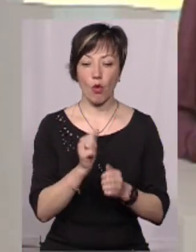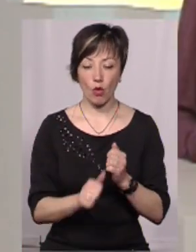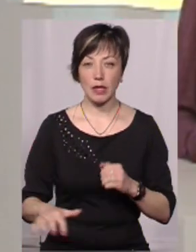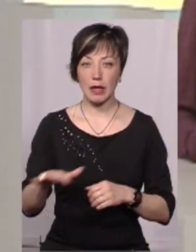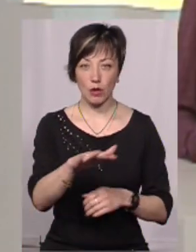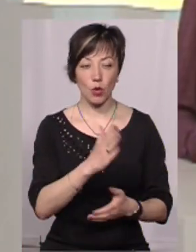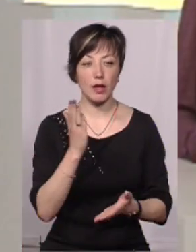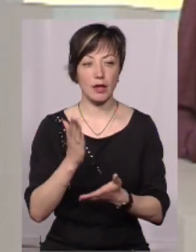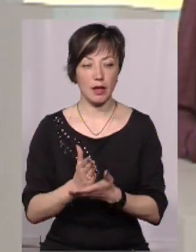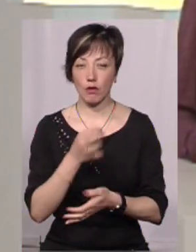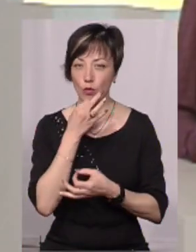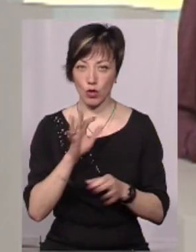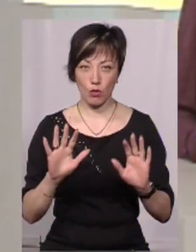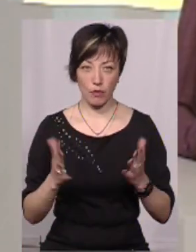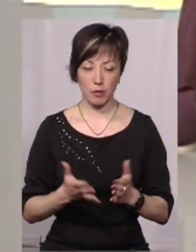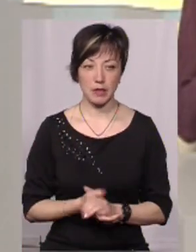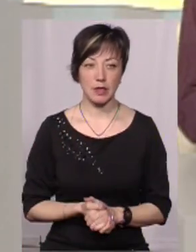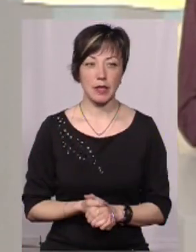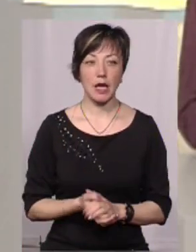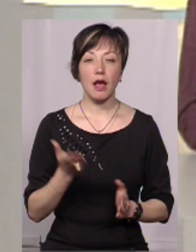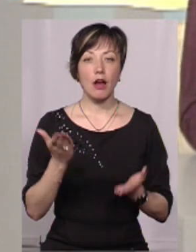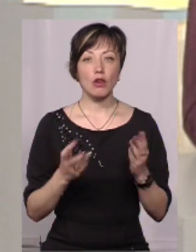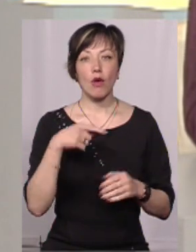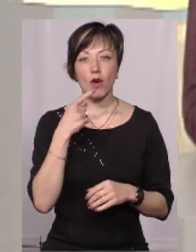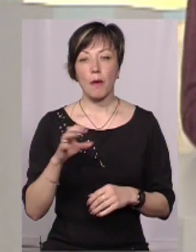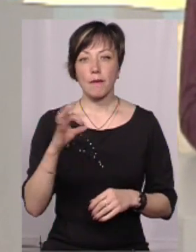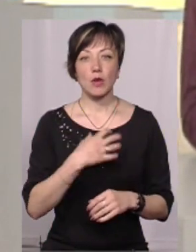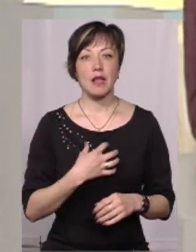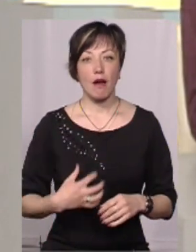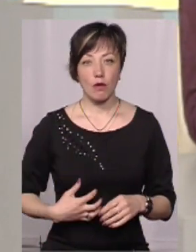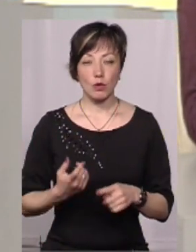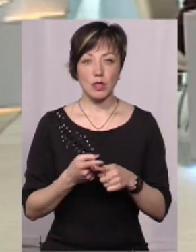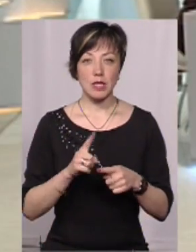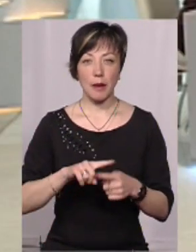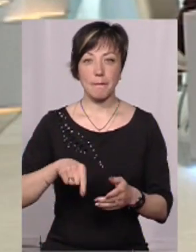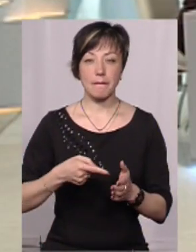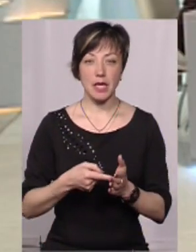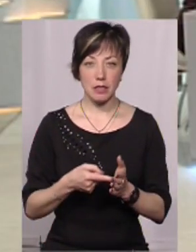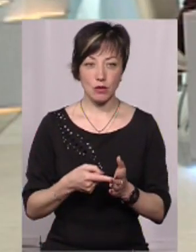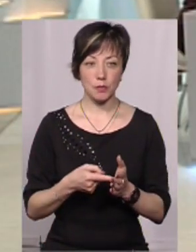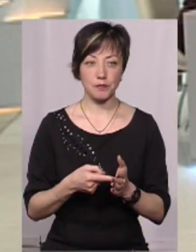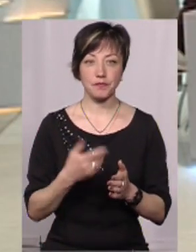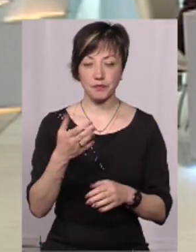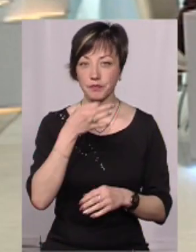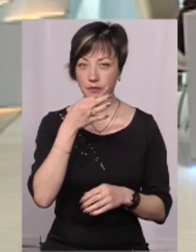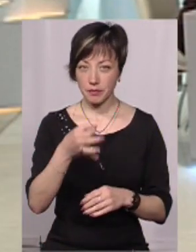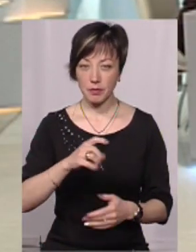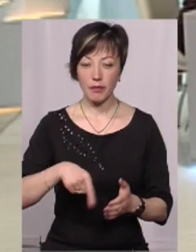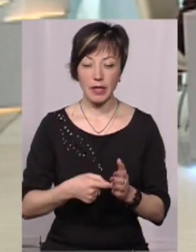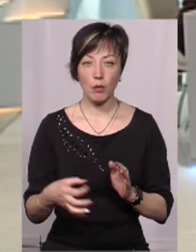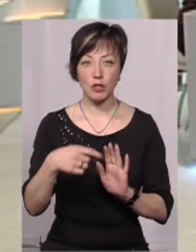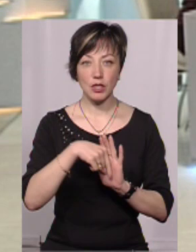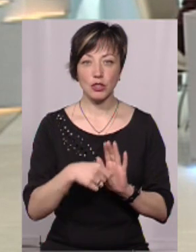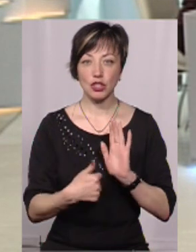кожної території є в будь-якому випадку. Якщо ми говоримо про Славуту, ви зауважили, що місто обласного